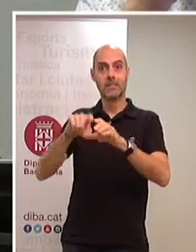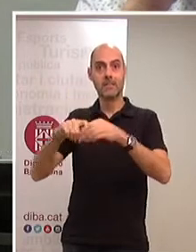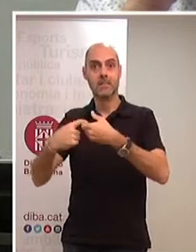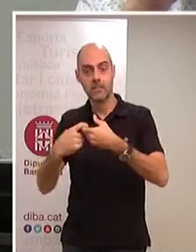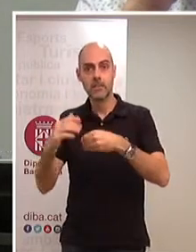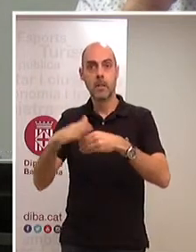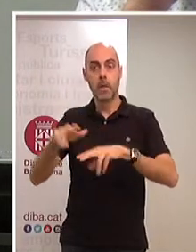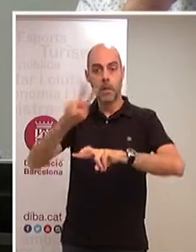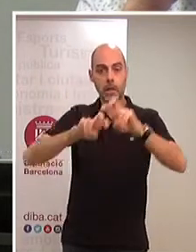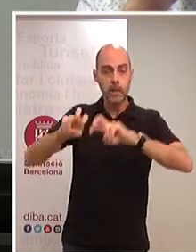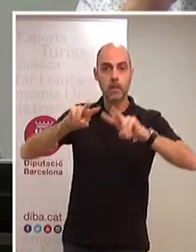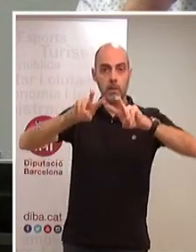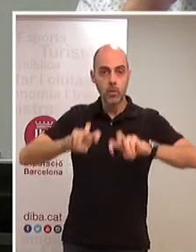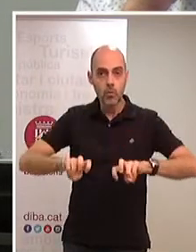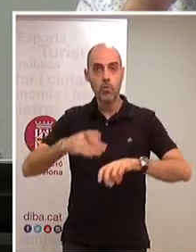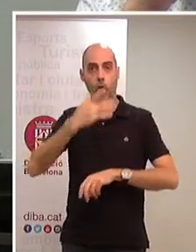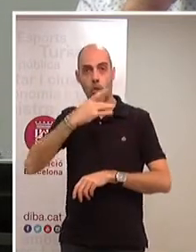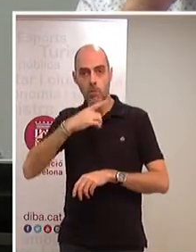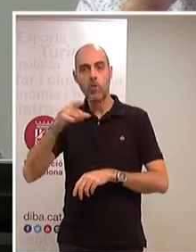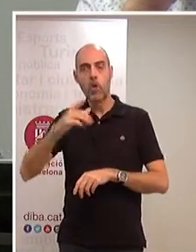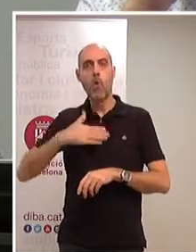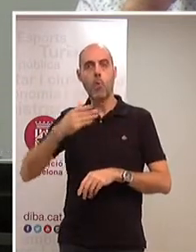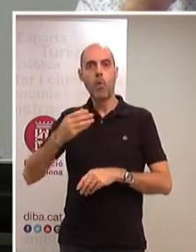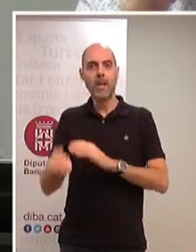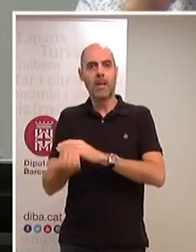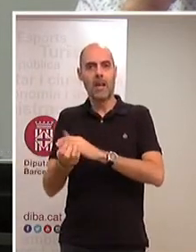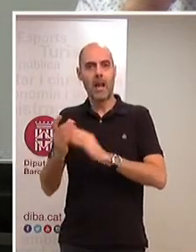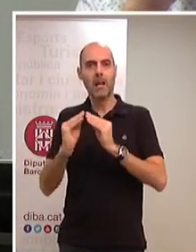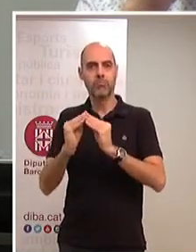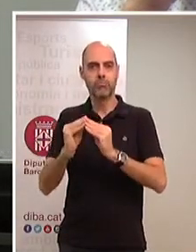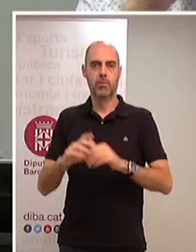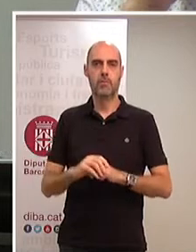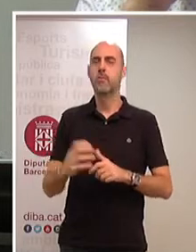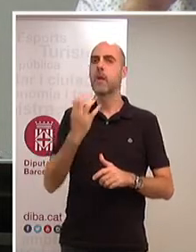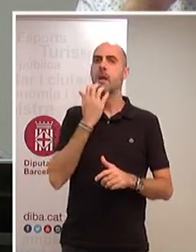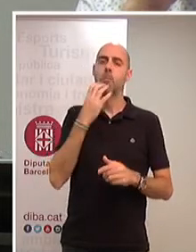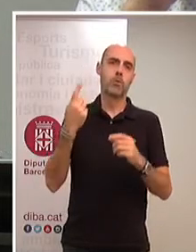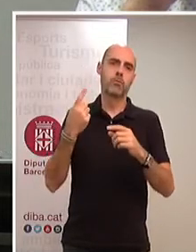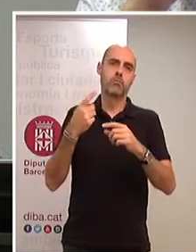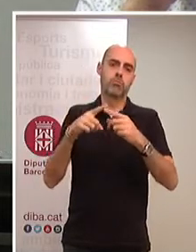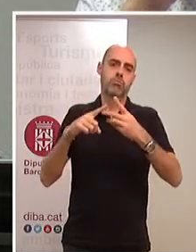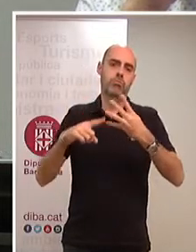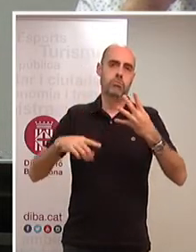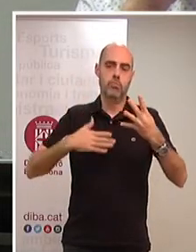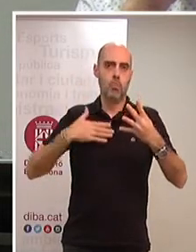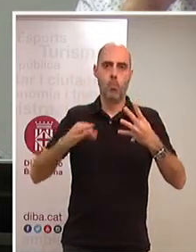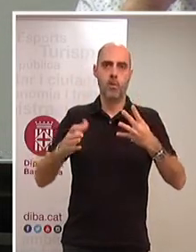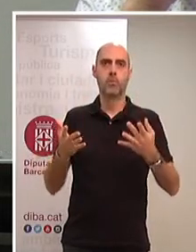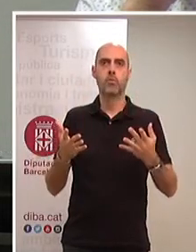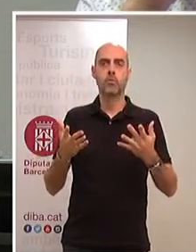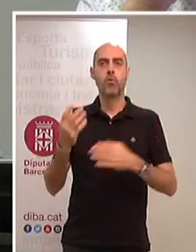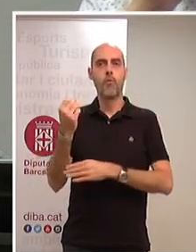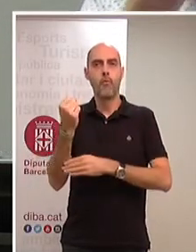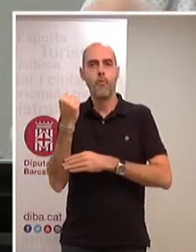i sobretot el pot compartir. Són només dos exemples, en podríem posar molts més, de la fortalesa i la